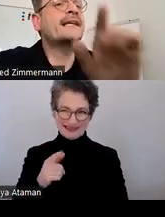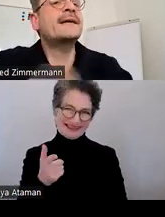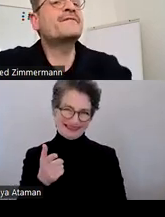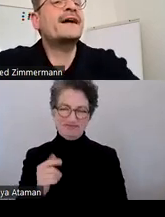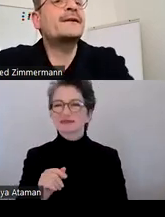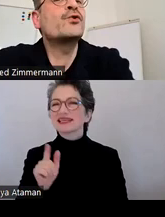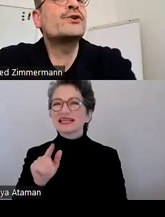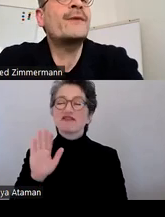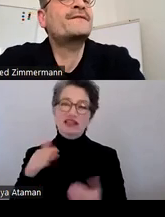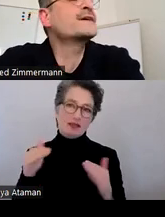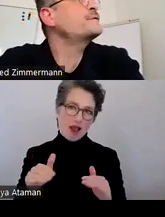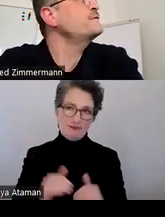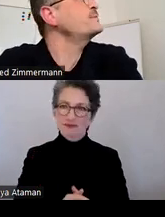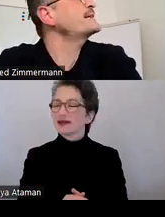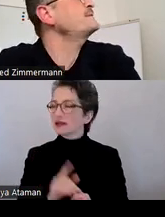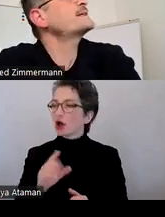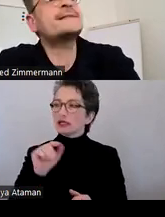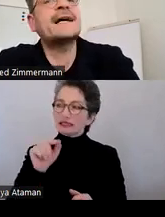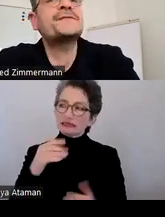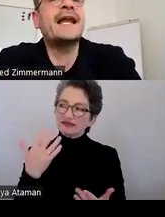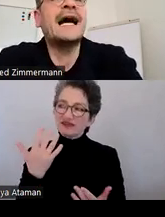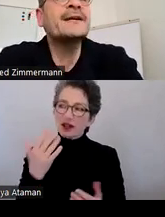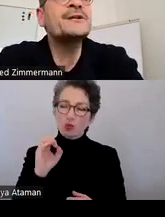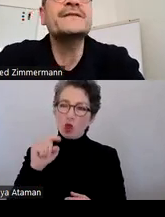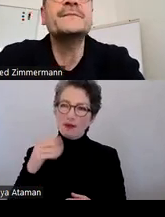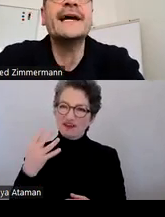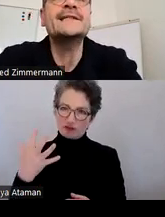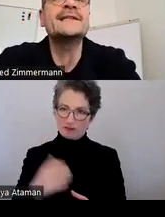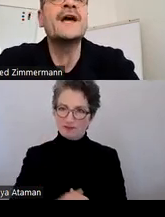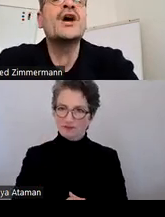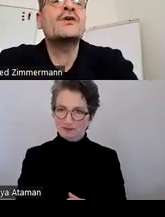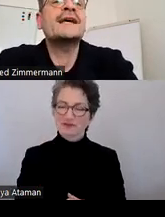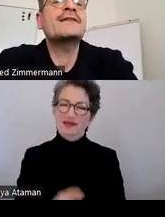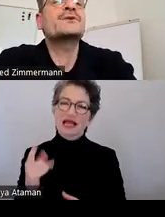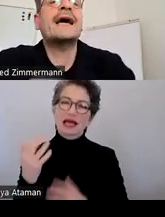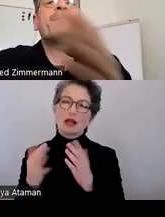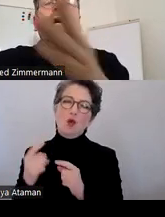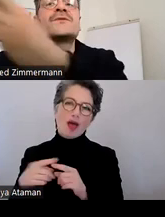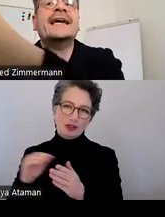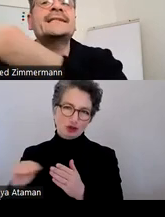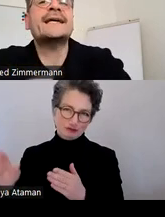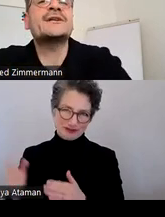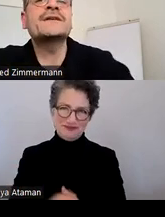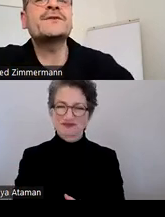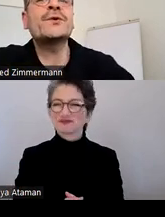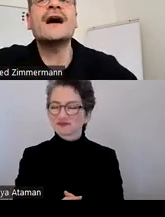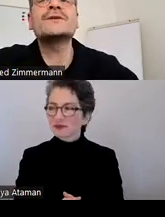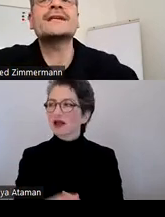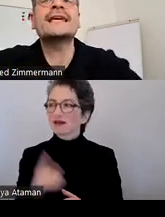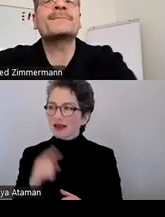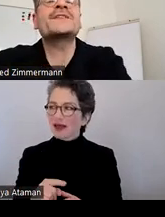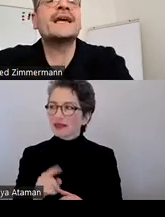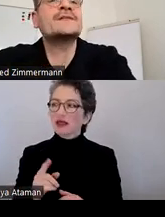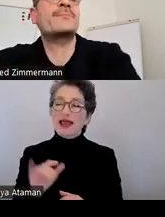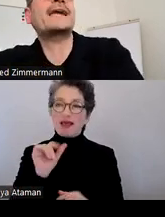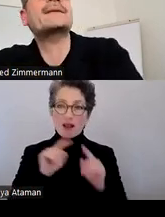hier in dem Fall 0,45 betrifft. Das ist also für eine andere Schrift berechnet. Und dann wird einem also rechts eine Schriftgröße ausgegeben,